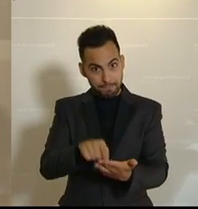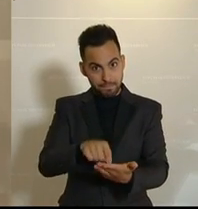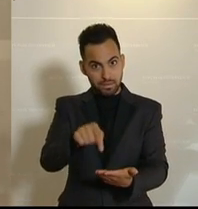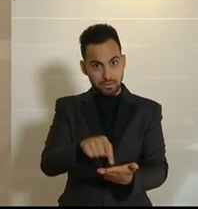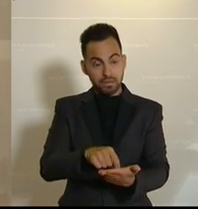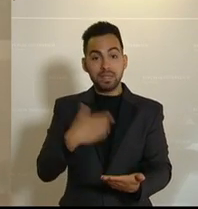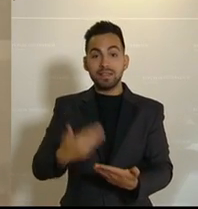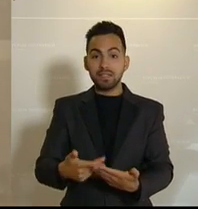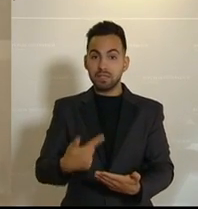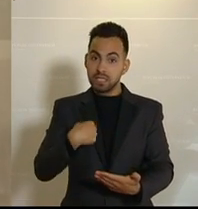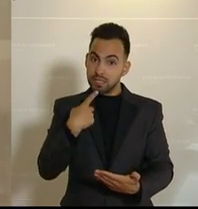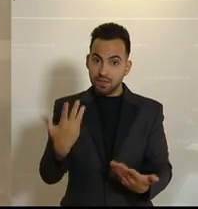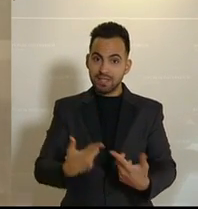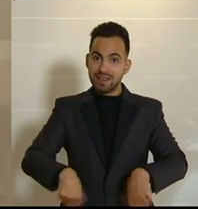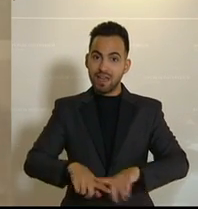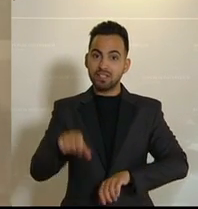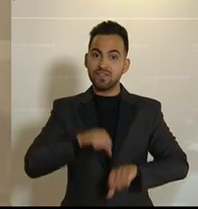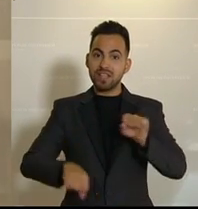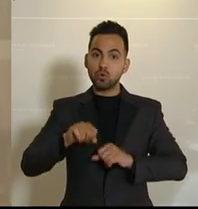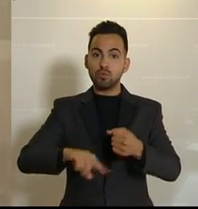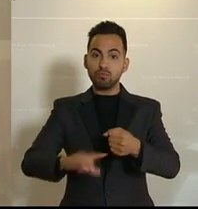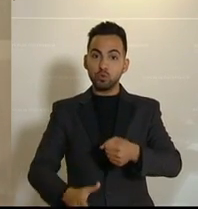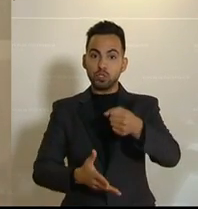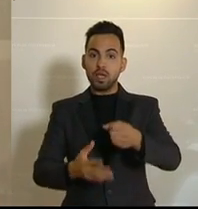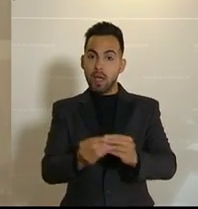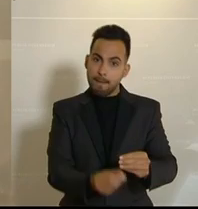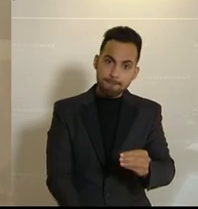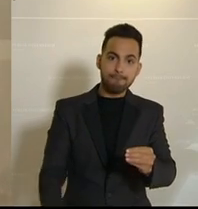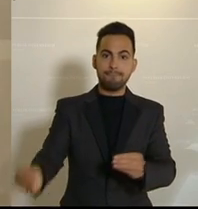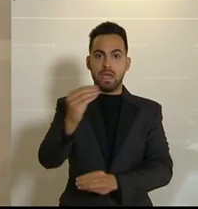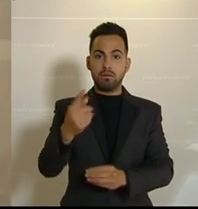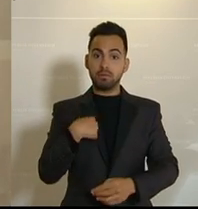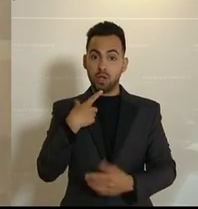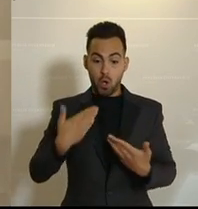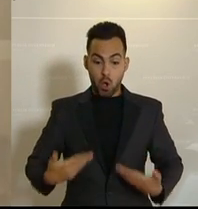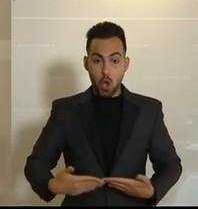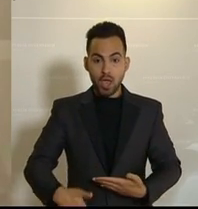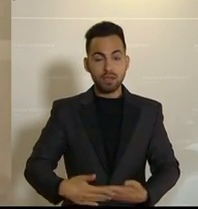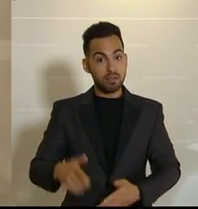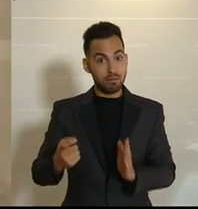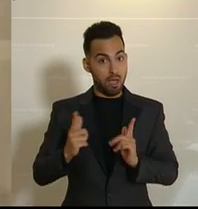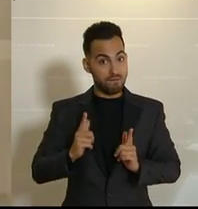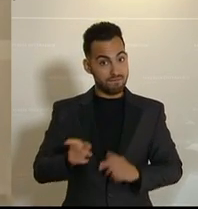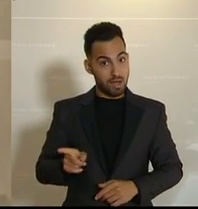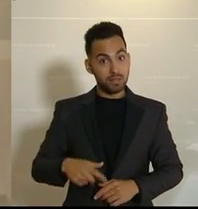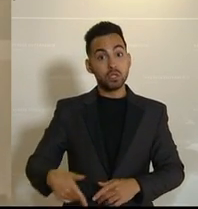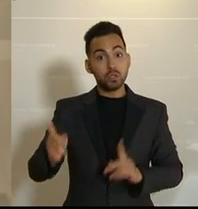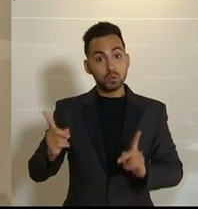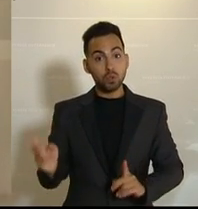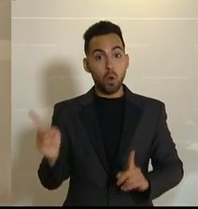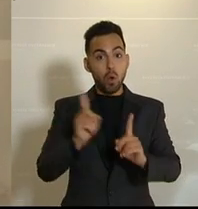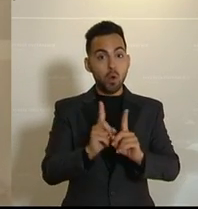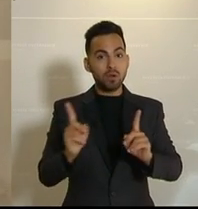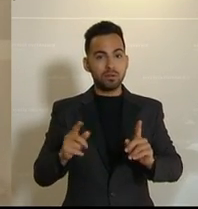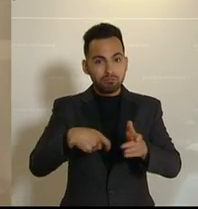von der Forderung ab, das Landesverteidigungsbudget aufzustocken. Für heuer erwarte ich mir von Ihnen Nachbesserungen